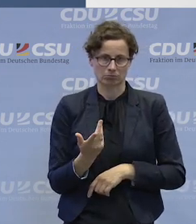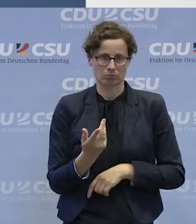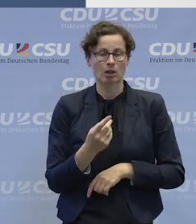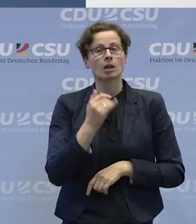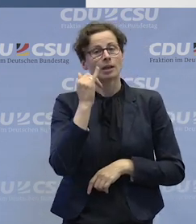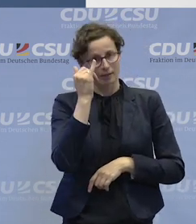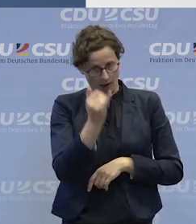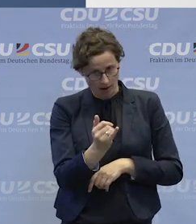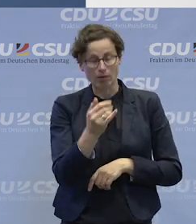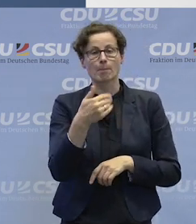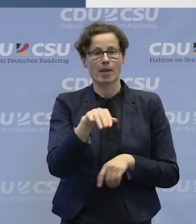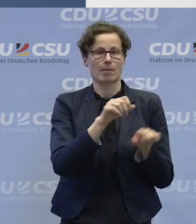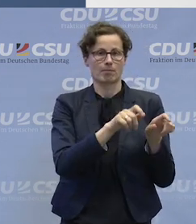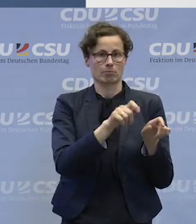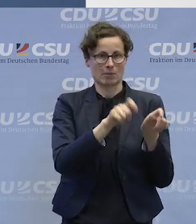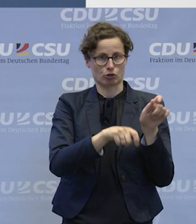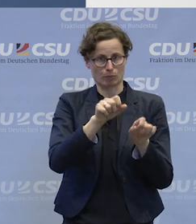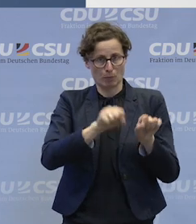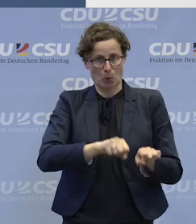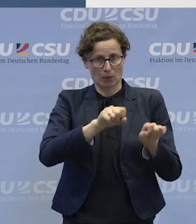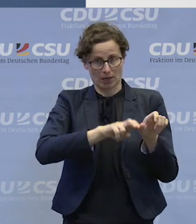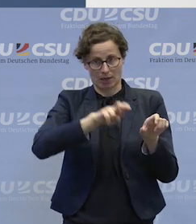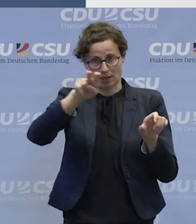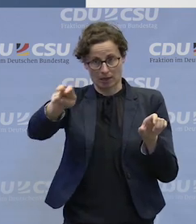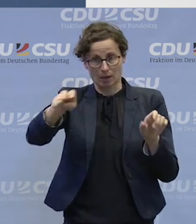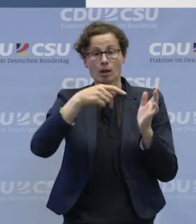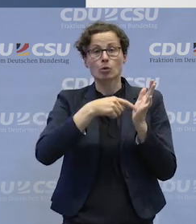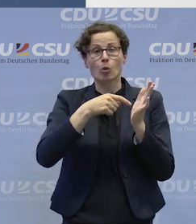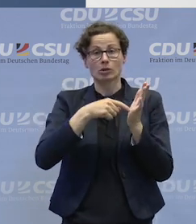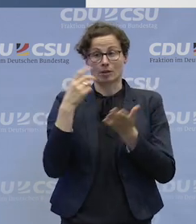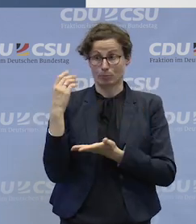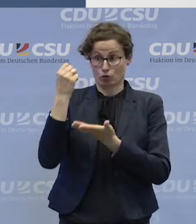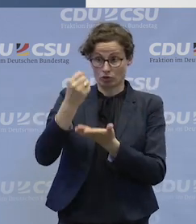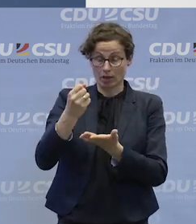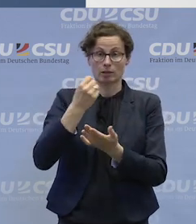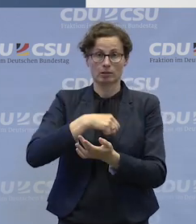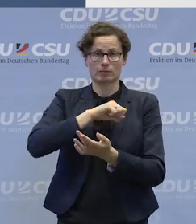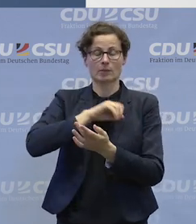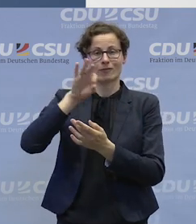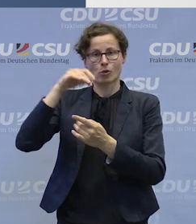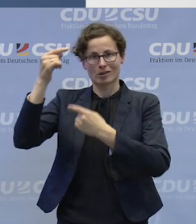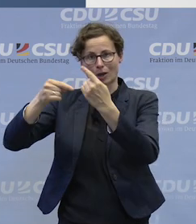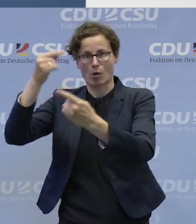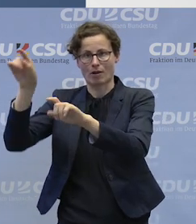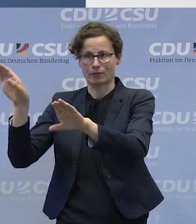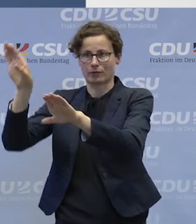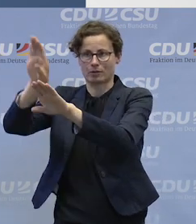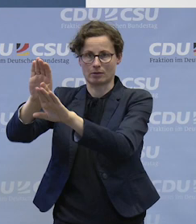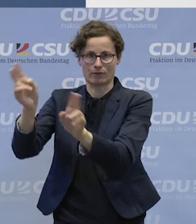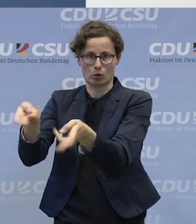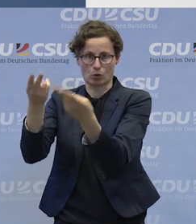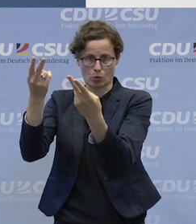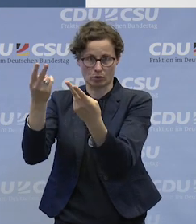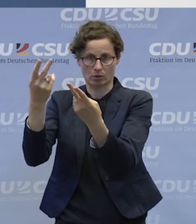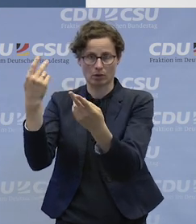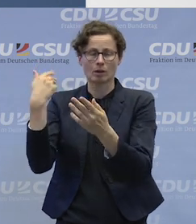da Menschen künftig eine dauerhafte Förderung ihrer Arbeit auf dem allgemeinen Arbeitsmarkt erreichen können. Was bisher durch